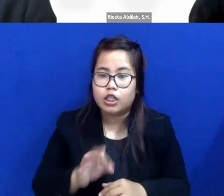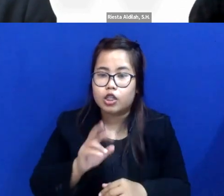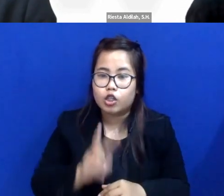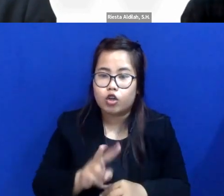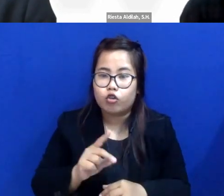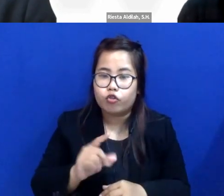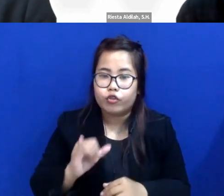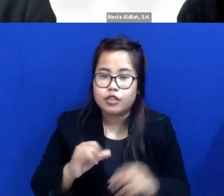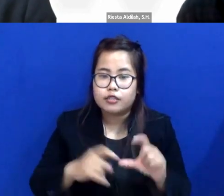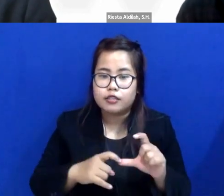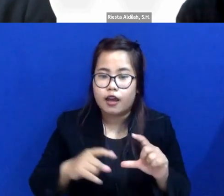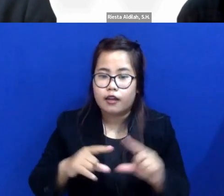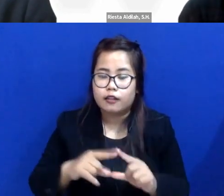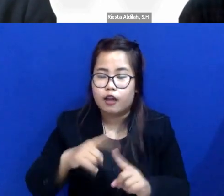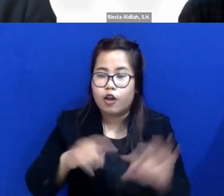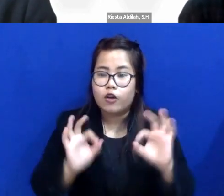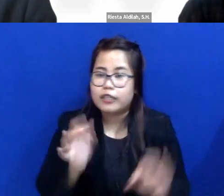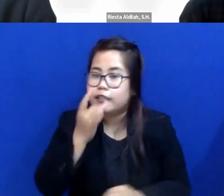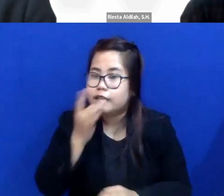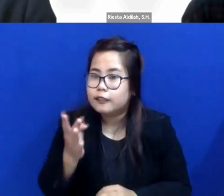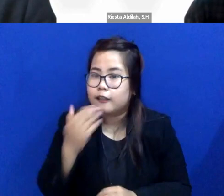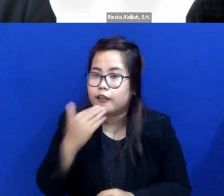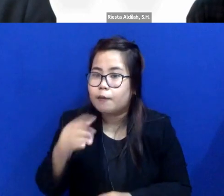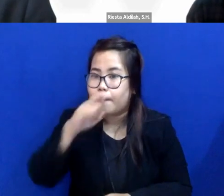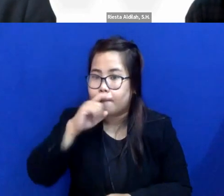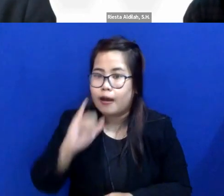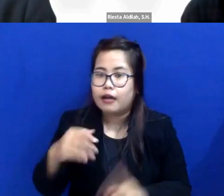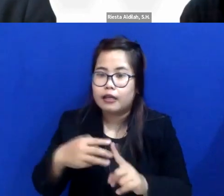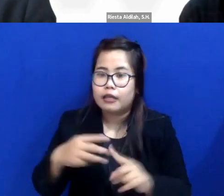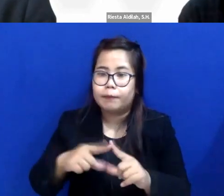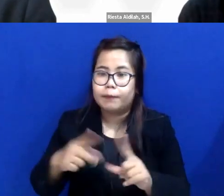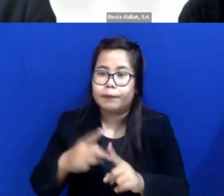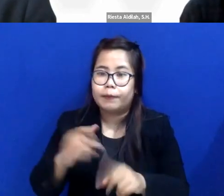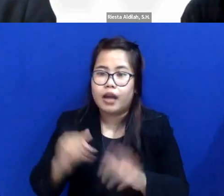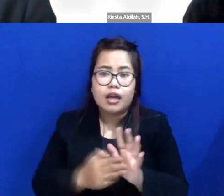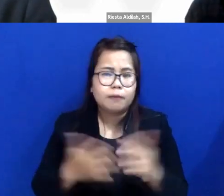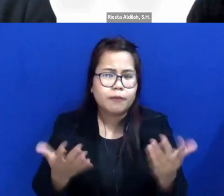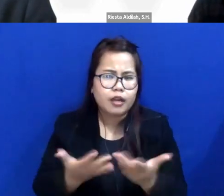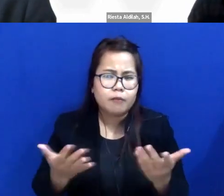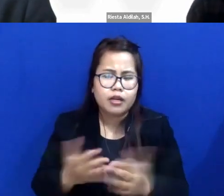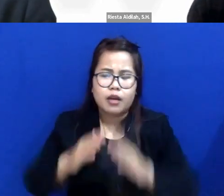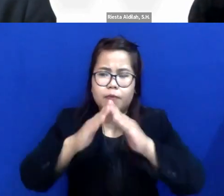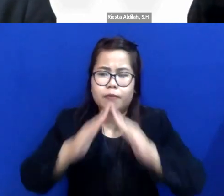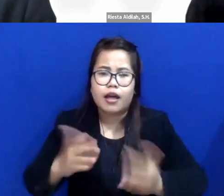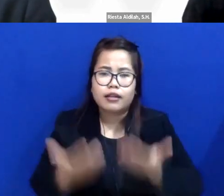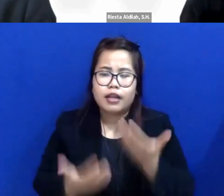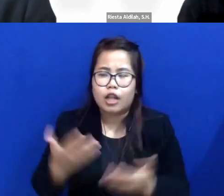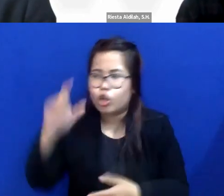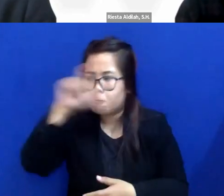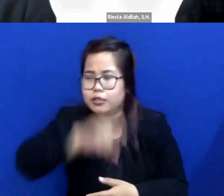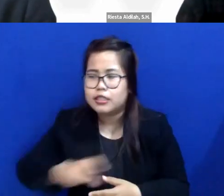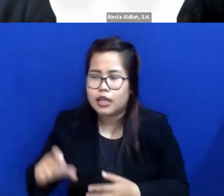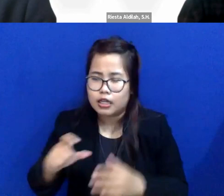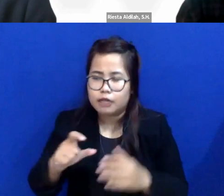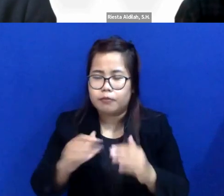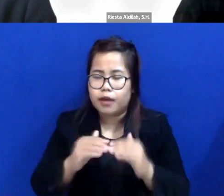Novitsar, izin bertanya kepada Bapak Ibrahim bagaimana cara pengadilan atau pencari keadilan yang membutuhkan bantuan hukum